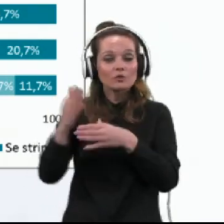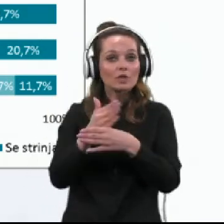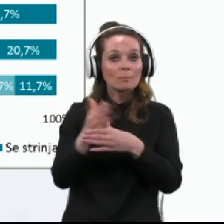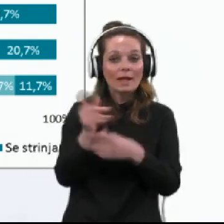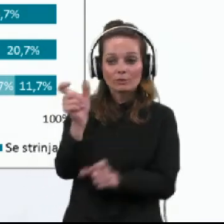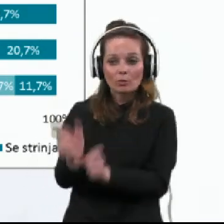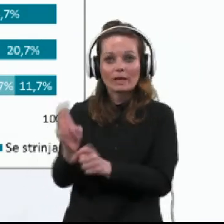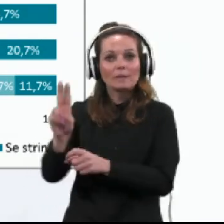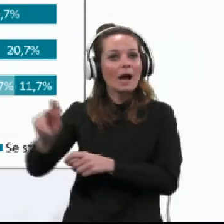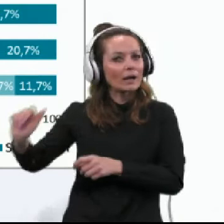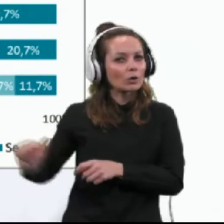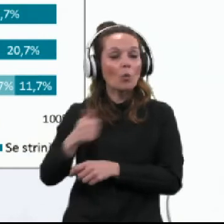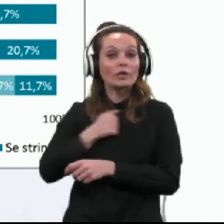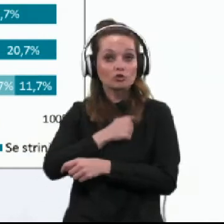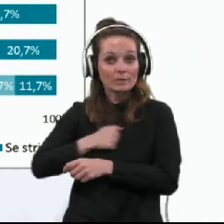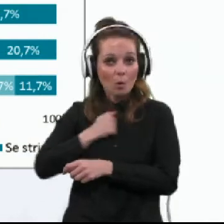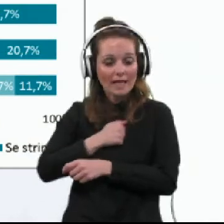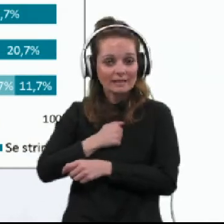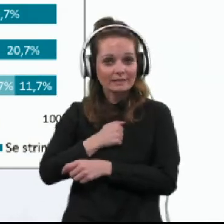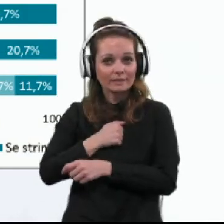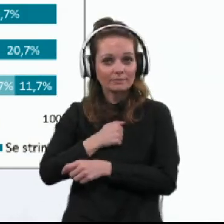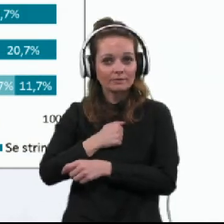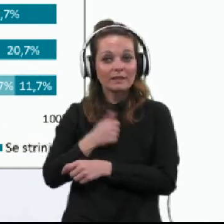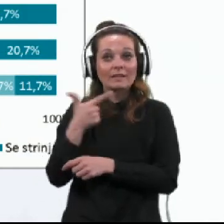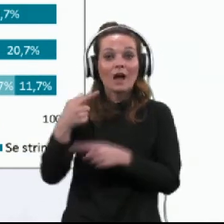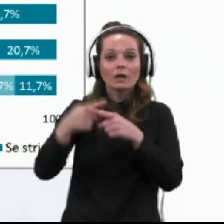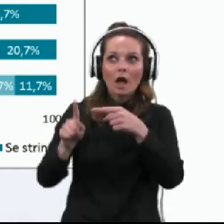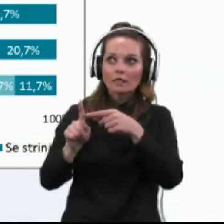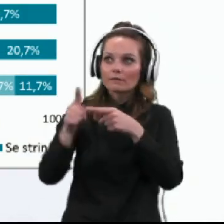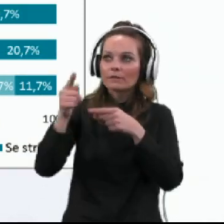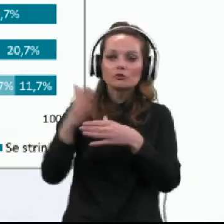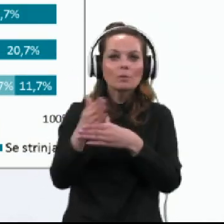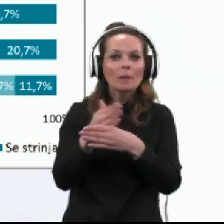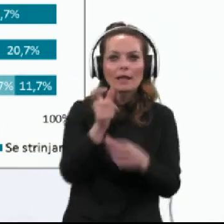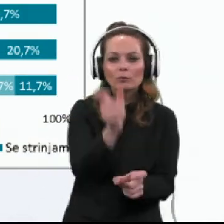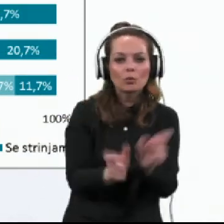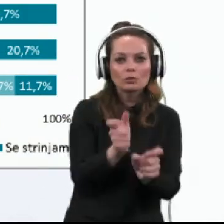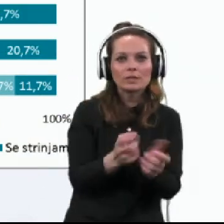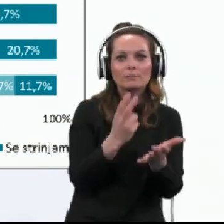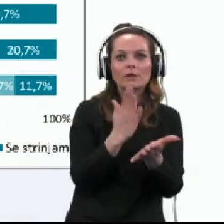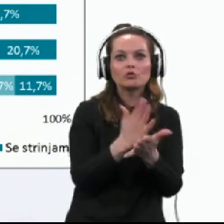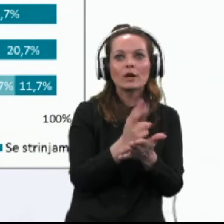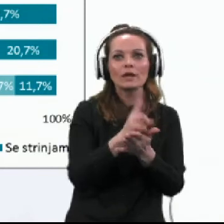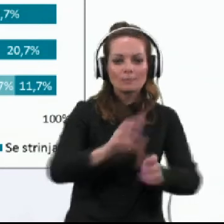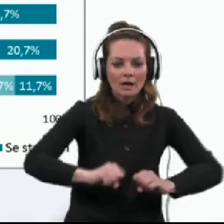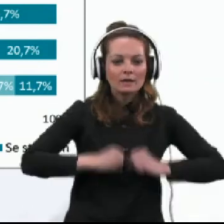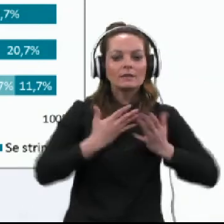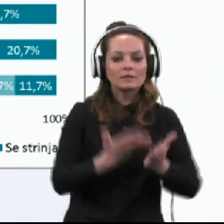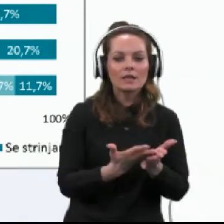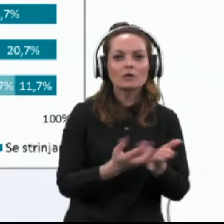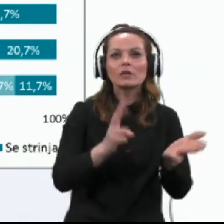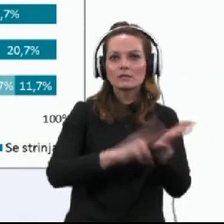osebami s kroničnimi boleznimi, dvakrat višji pa med osebami že izraženimi znaki